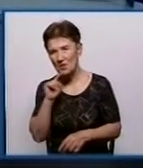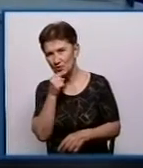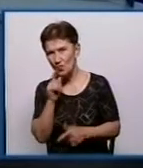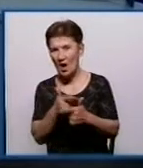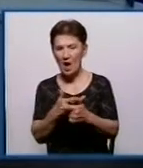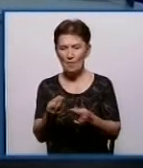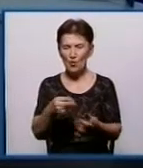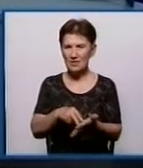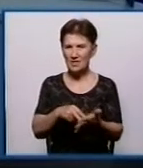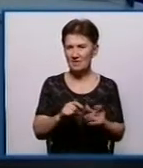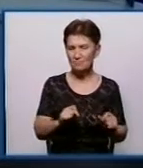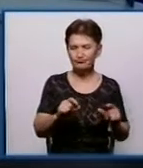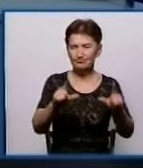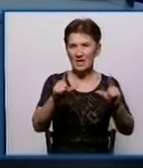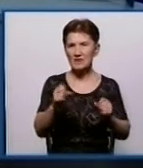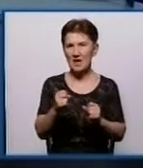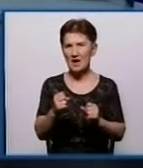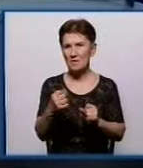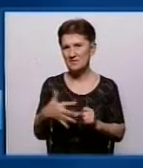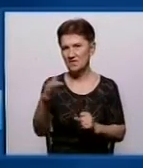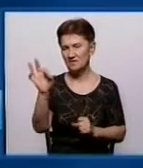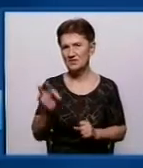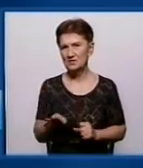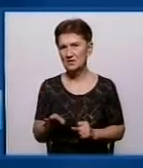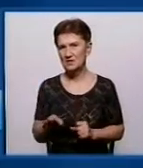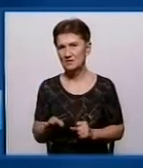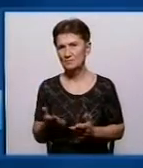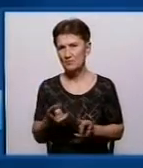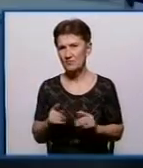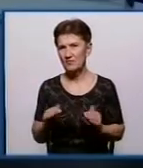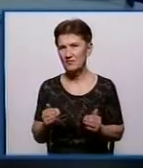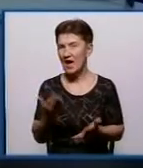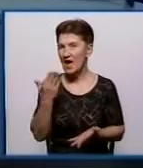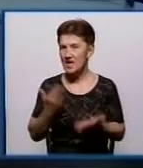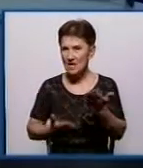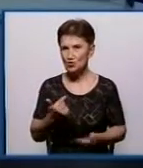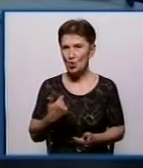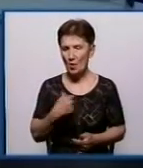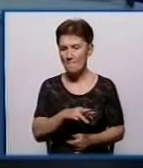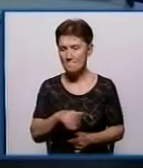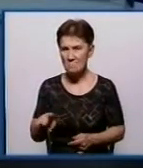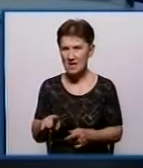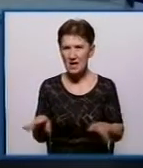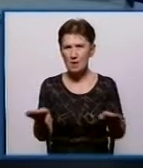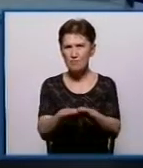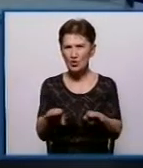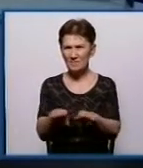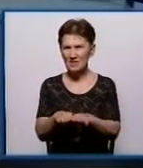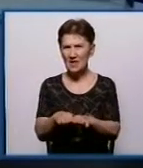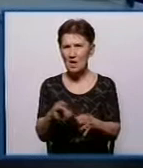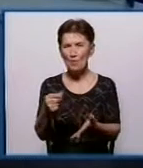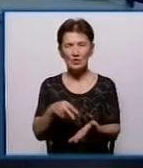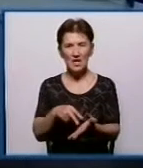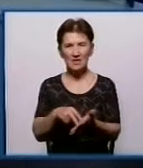тарифи аж на 50%. Тобто зменшити виробничі втрати. Дмитре, якщо ми порівняємо тариф 2019